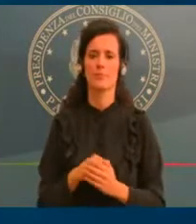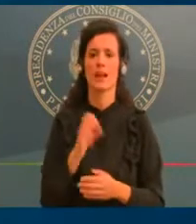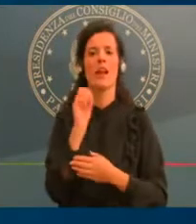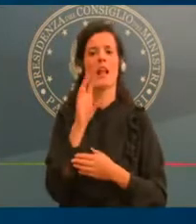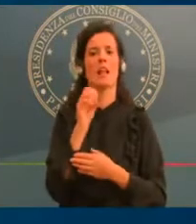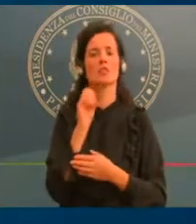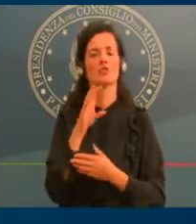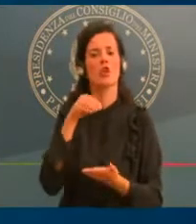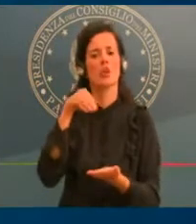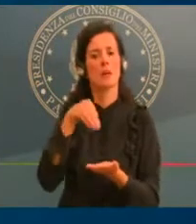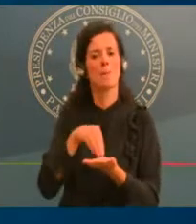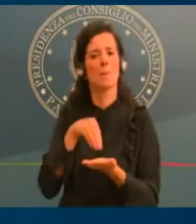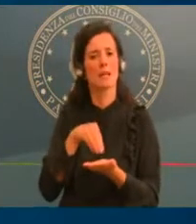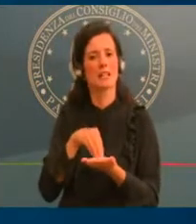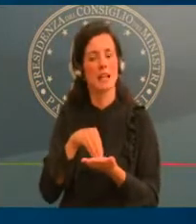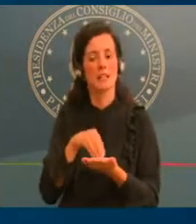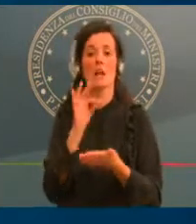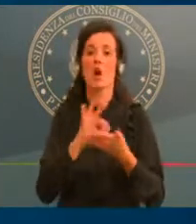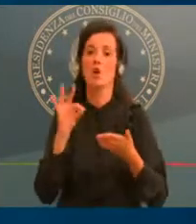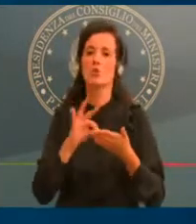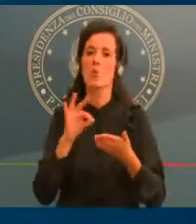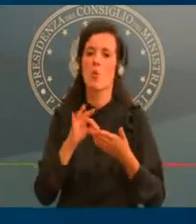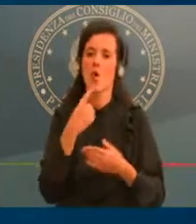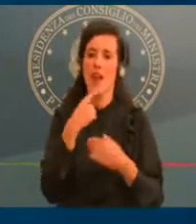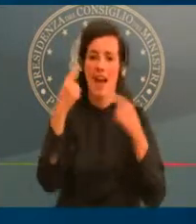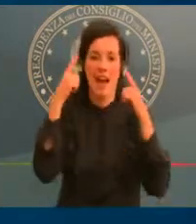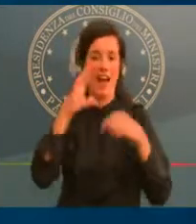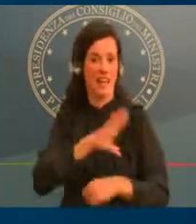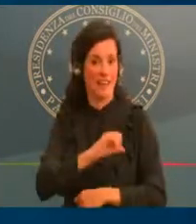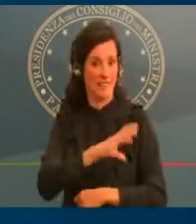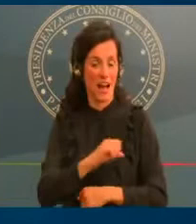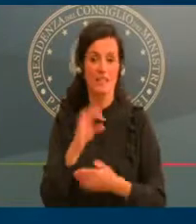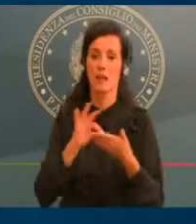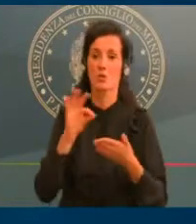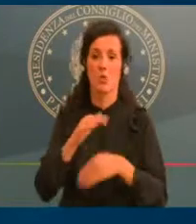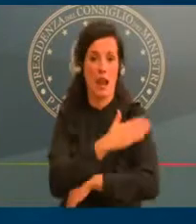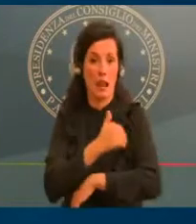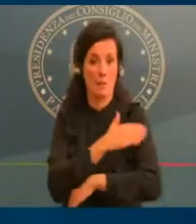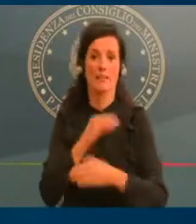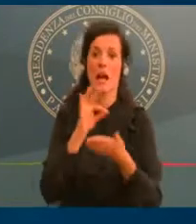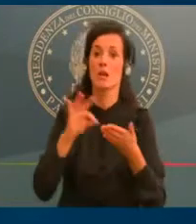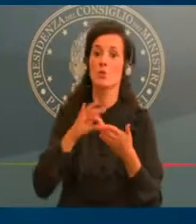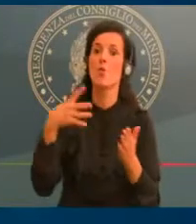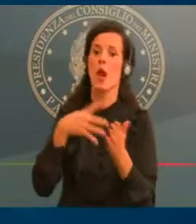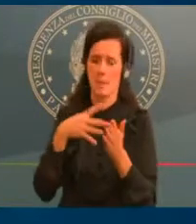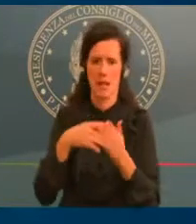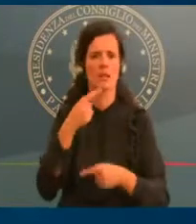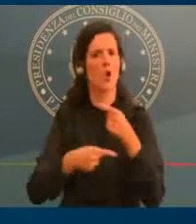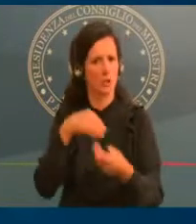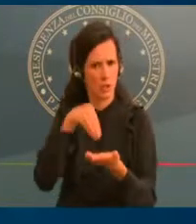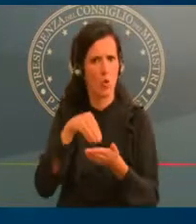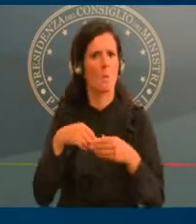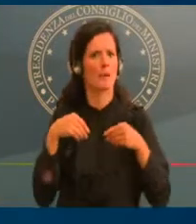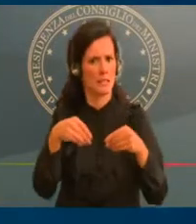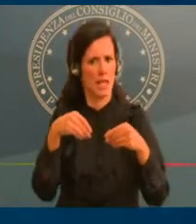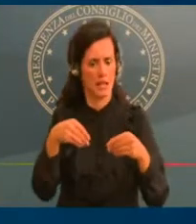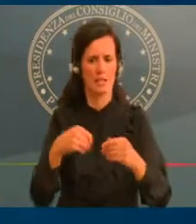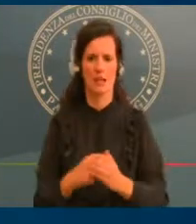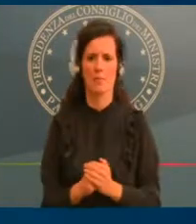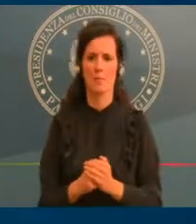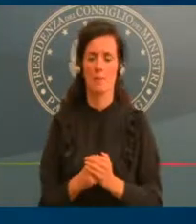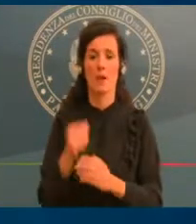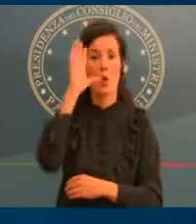Le attività didattiche nelle università si svolgeranno necessariamente a distanza, salvo che per le